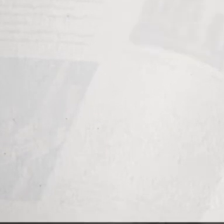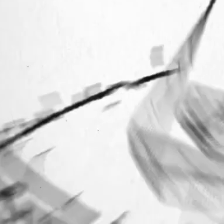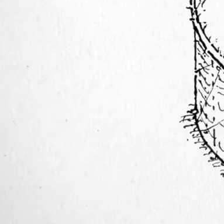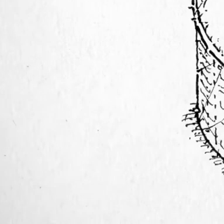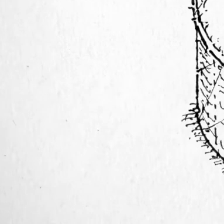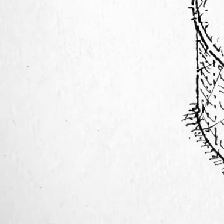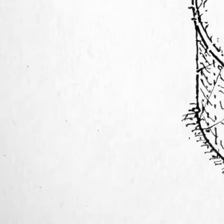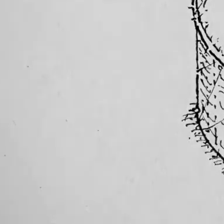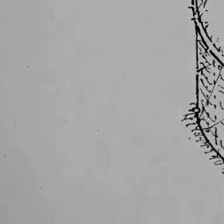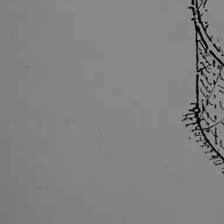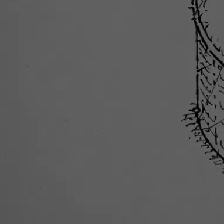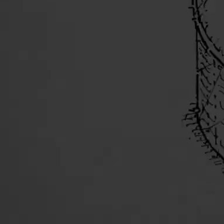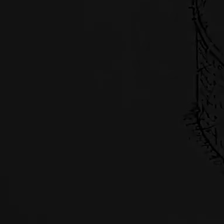Dzięki oglądanie!